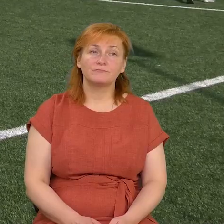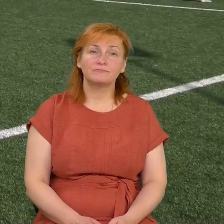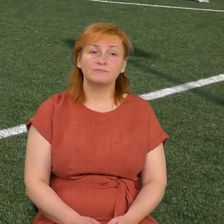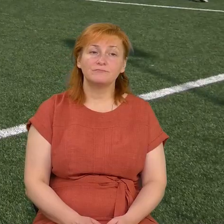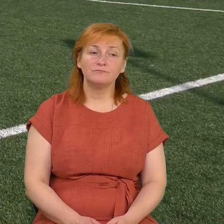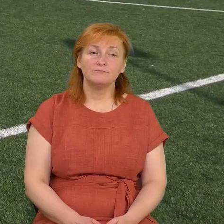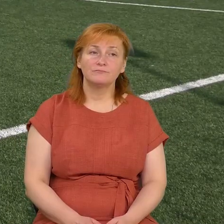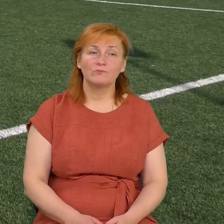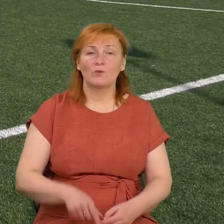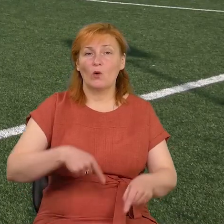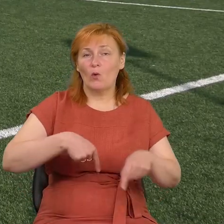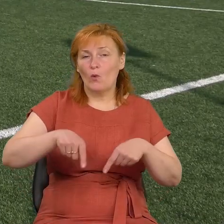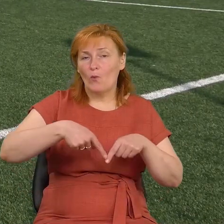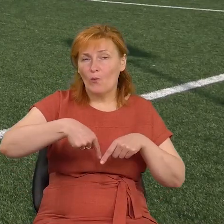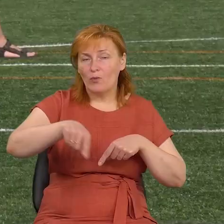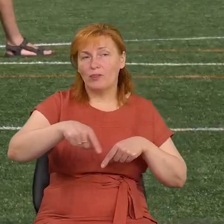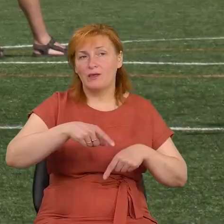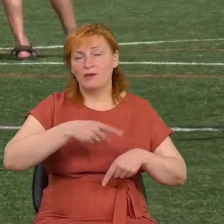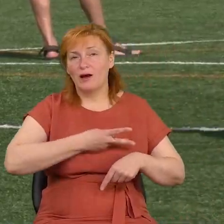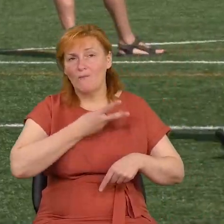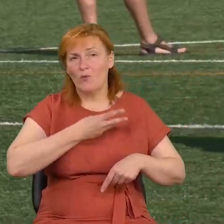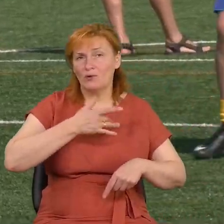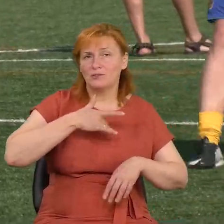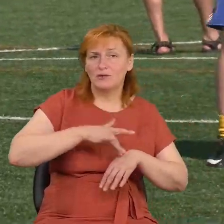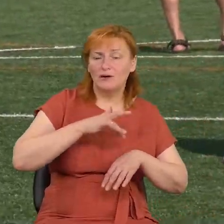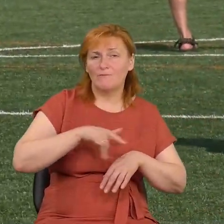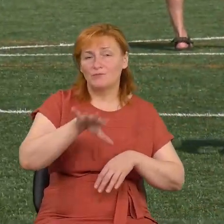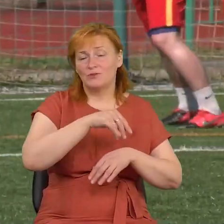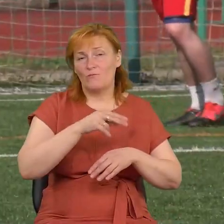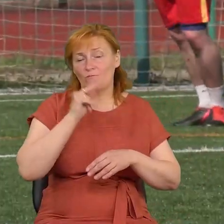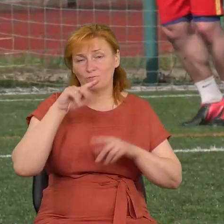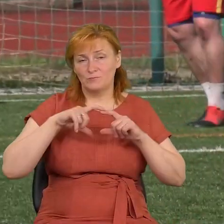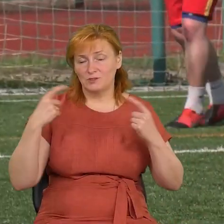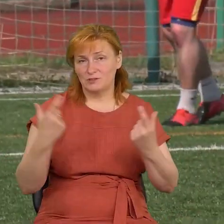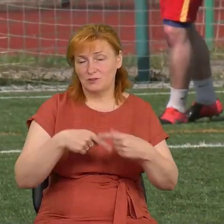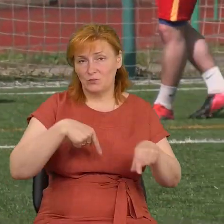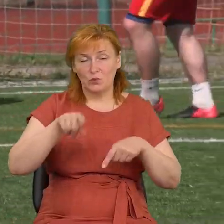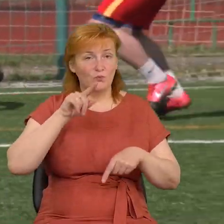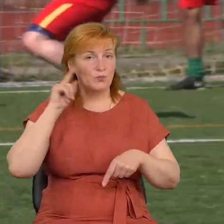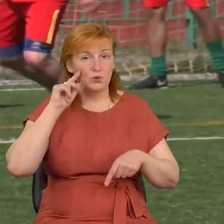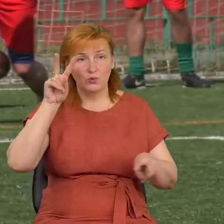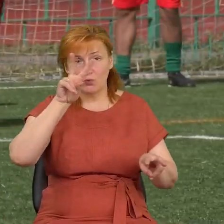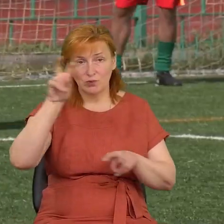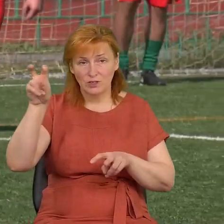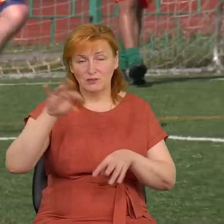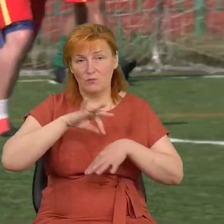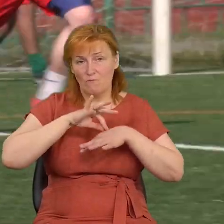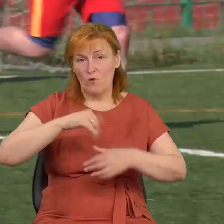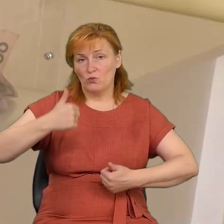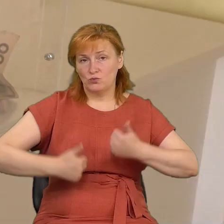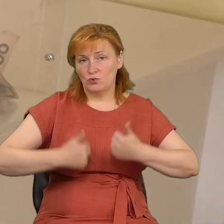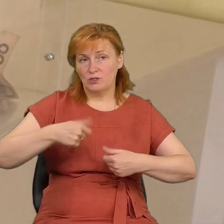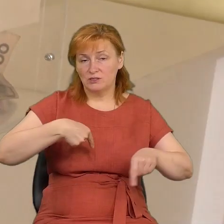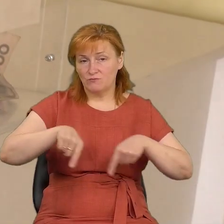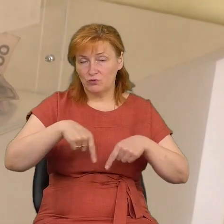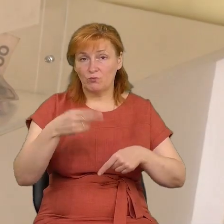Гули, емоції та благодійність. У Чернігові на стадіоні «Юність» пройшов благодійний турнір з футболу. Гроші збирали для людей,